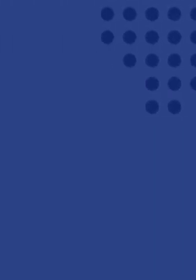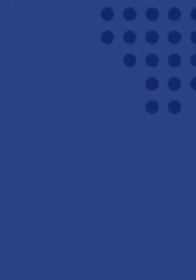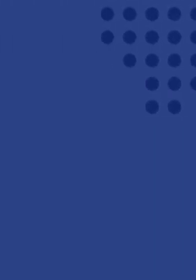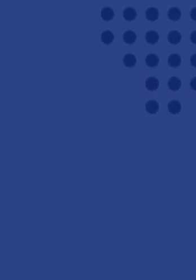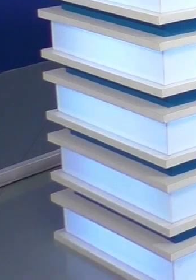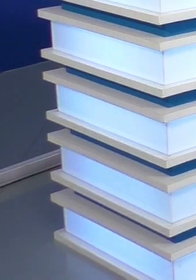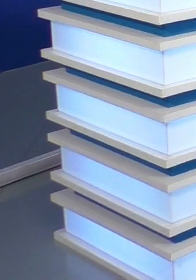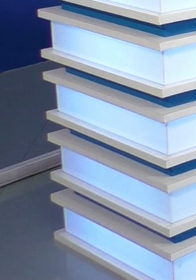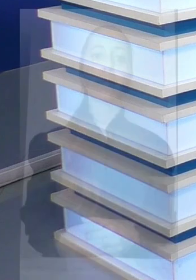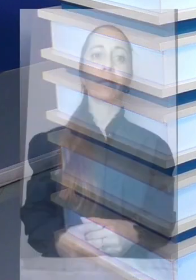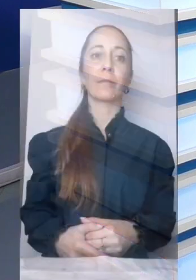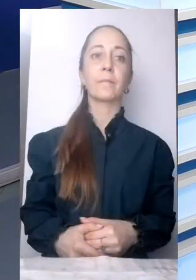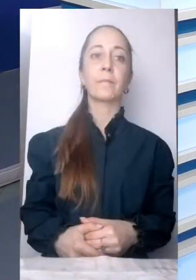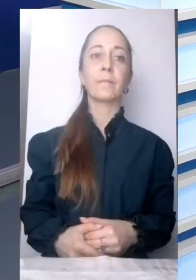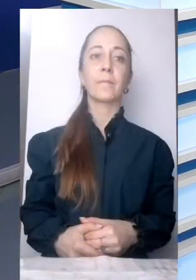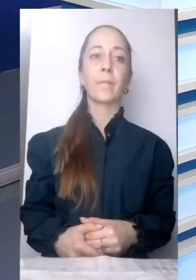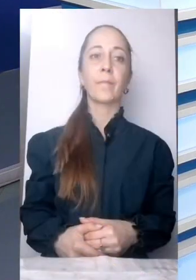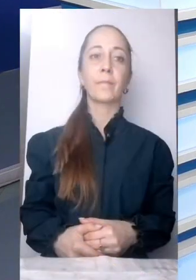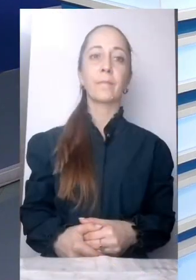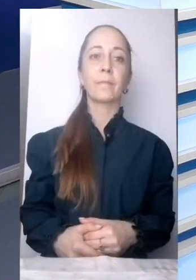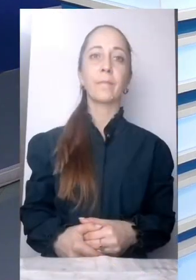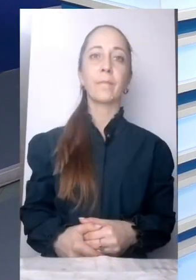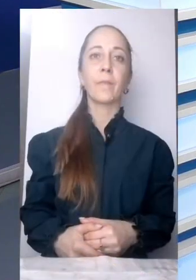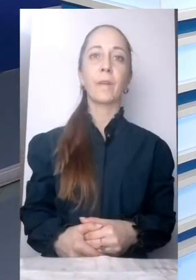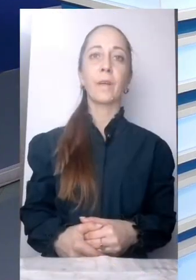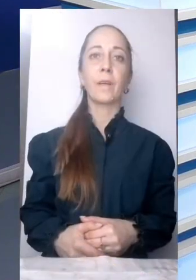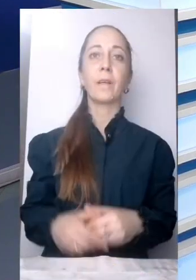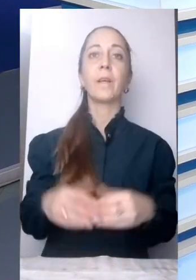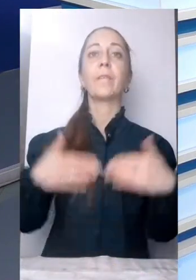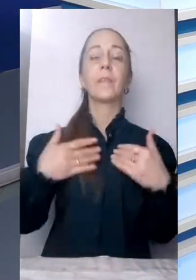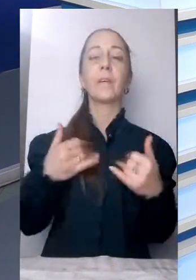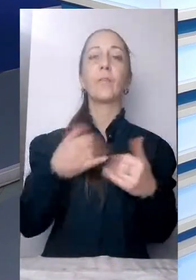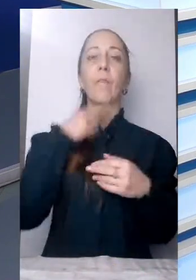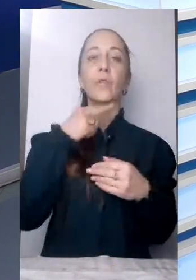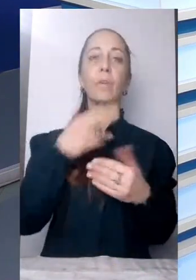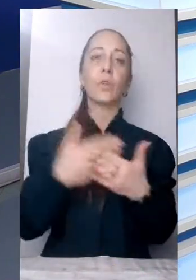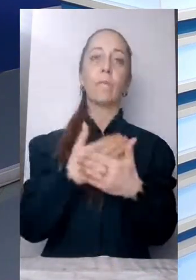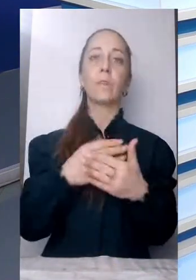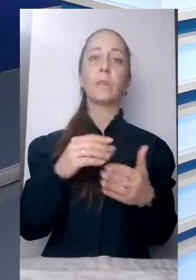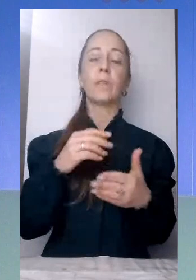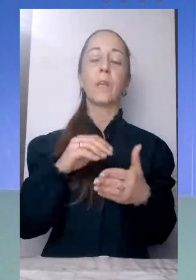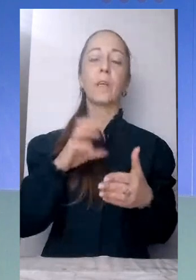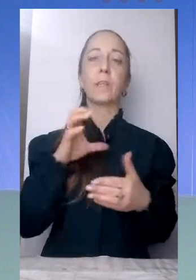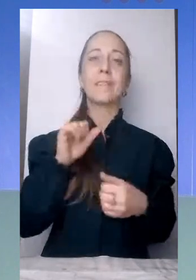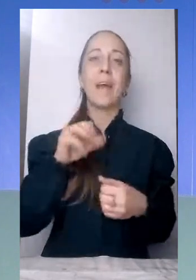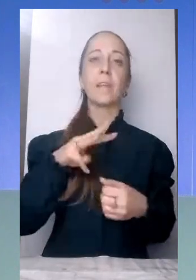Музика Вітаю, до вашої ваги новини у студії Станіслав Шемет, жестова мова Нелі Новачук.